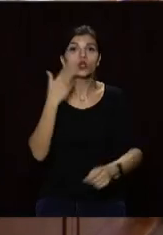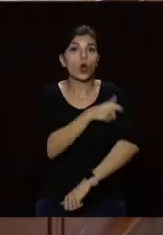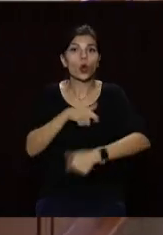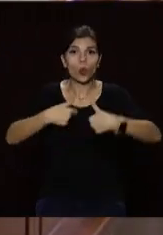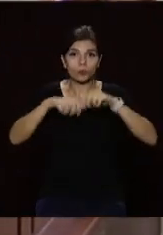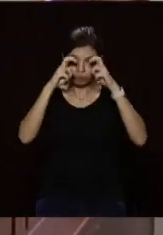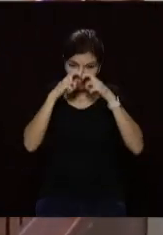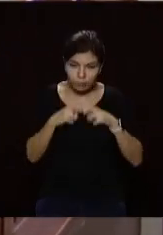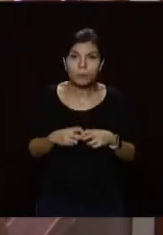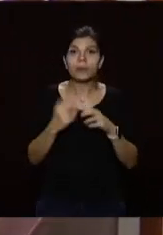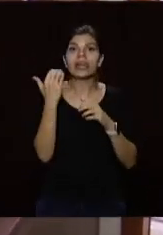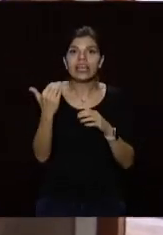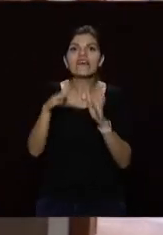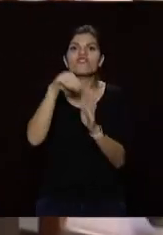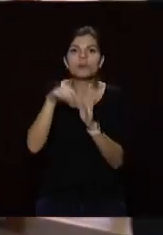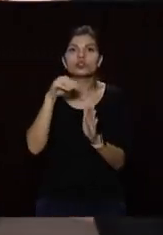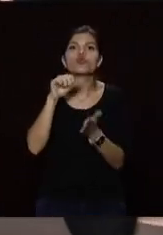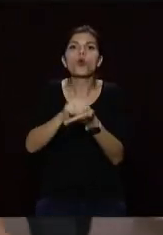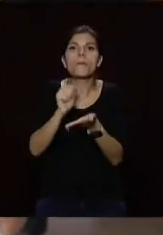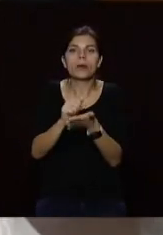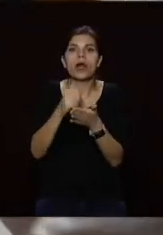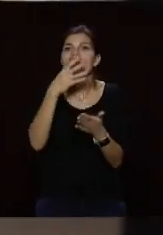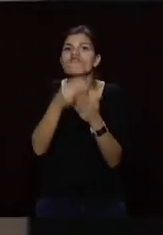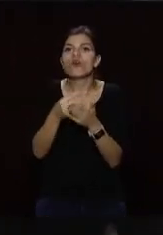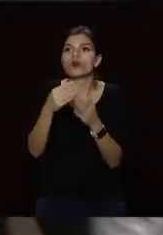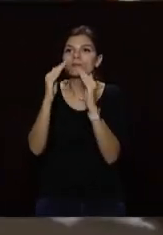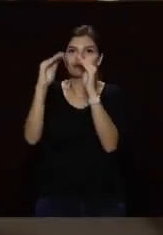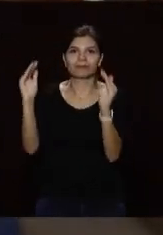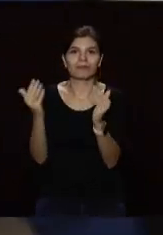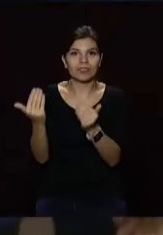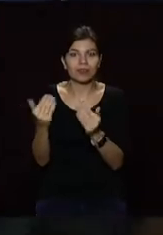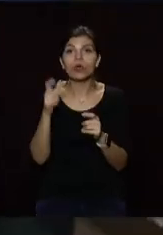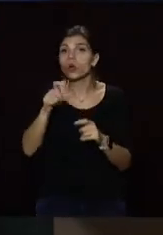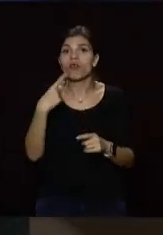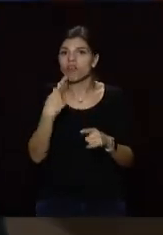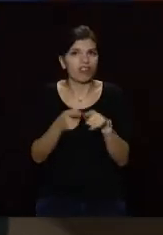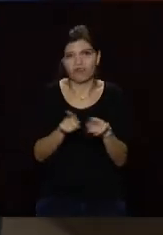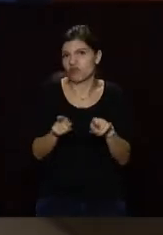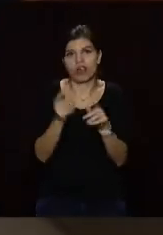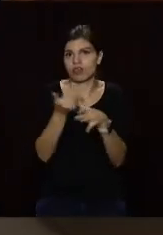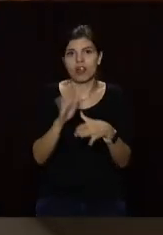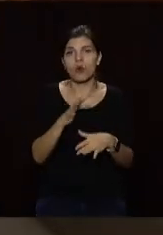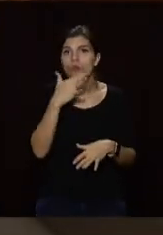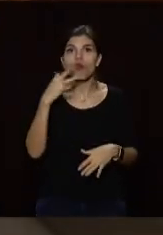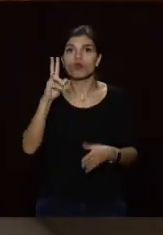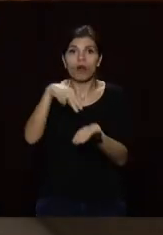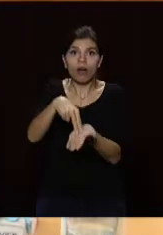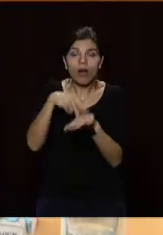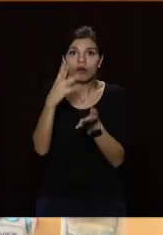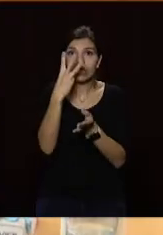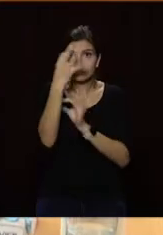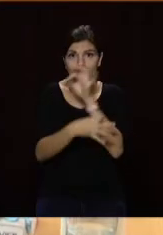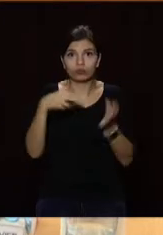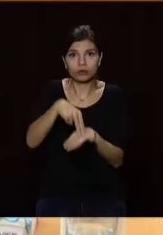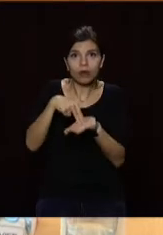опрацьовуватиме саме їхню виборчу документацію. Суттєво кажуть, люди це не помогло. Деякі на ногах вже третю добу.